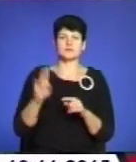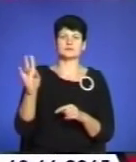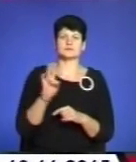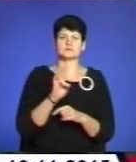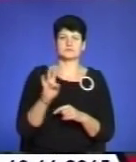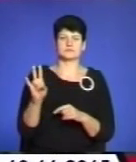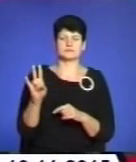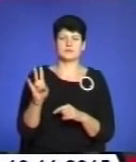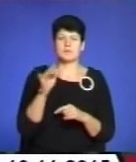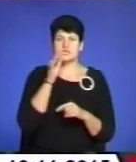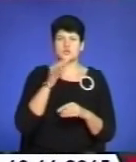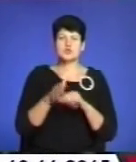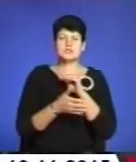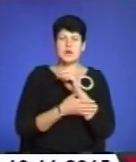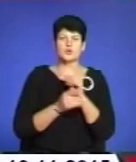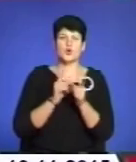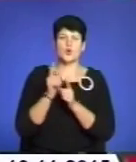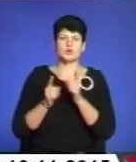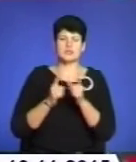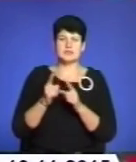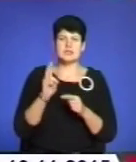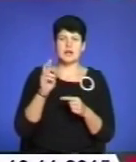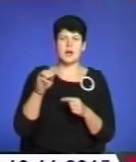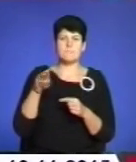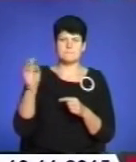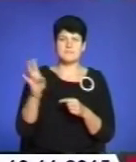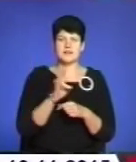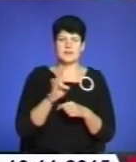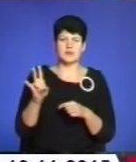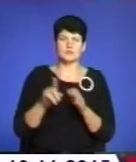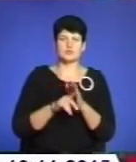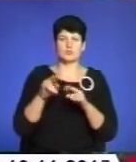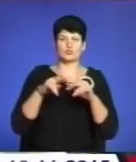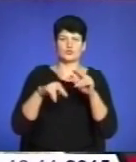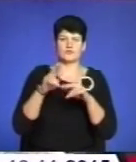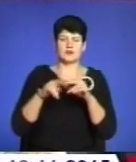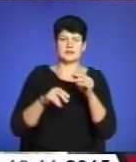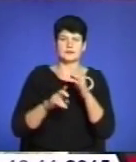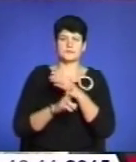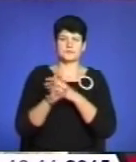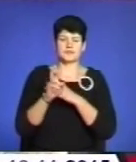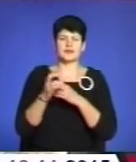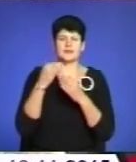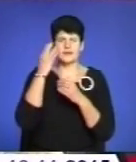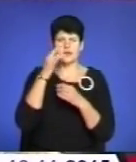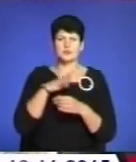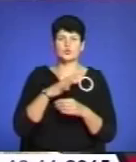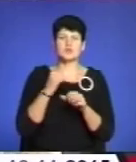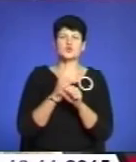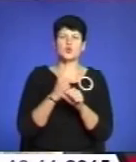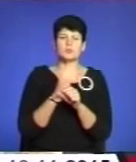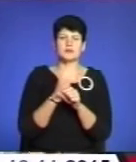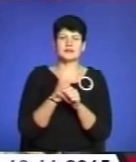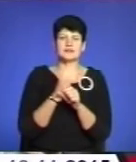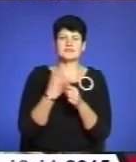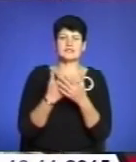Під час останньої ротації у зоні АТО капелани з бійцями почали будувати каплиці. Ідея була зробити саме в